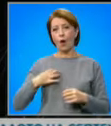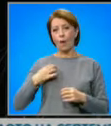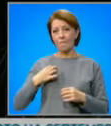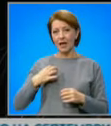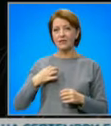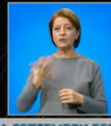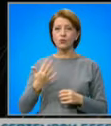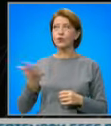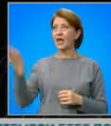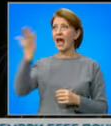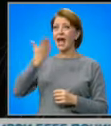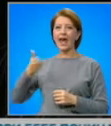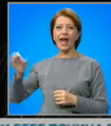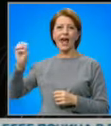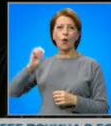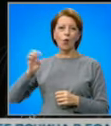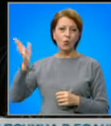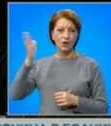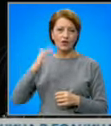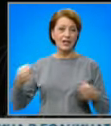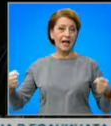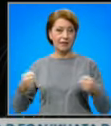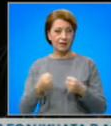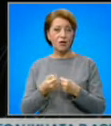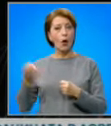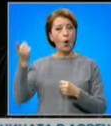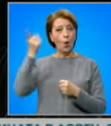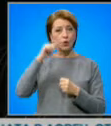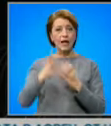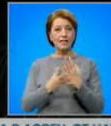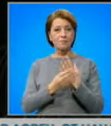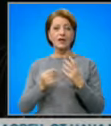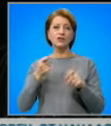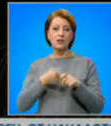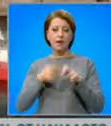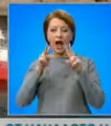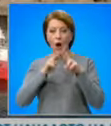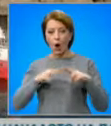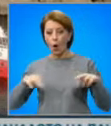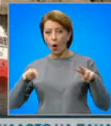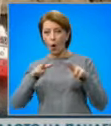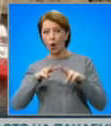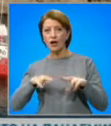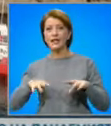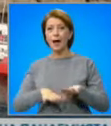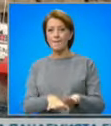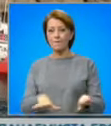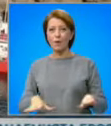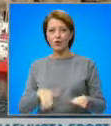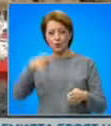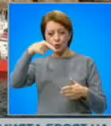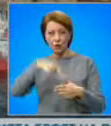Утре специализирана фирма ще извърши подводен оглед на морското дъно, след което ще се направи анализ как точно